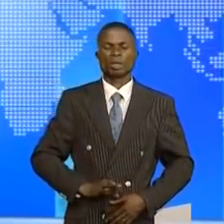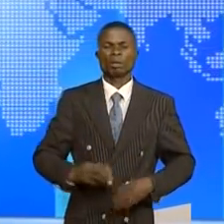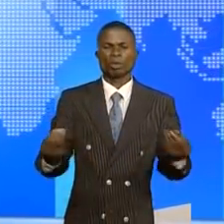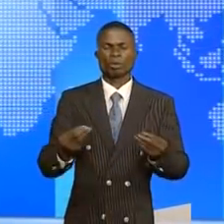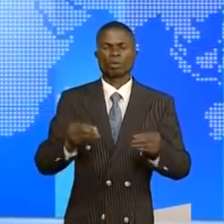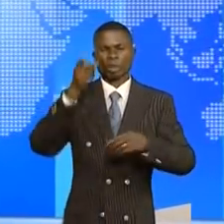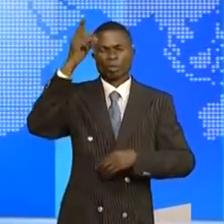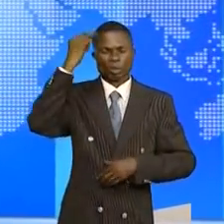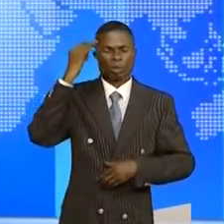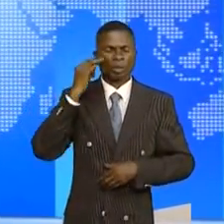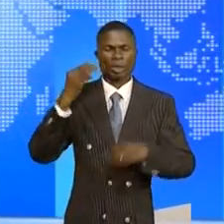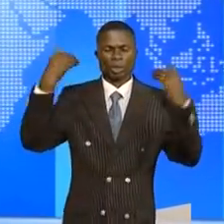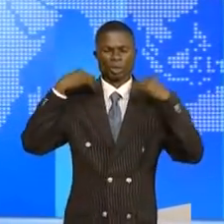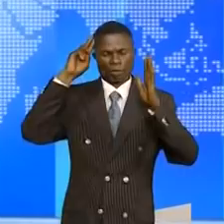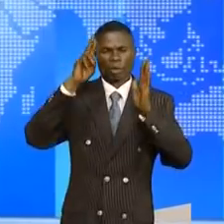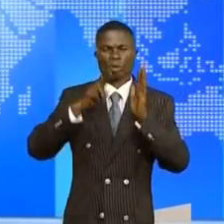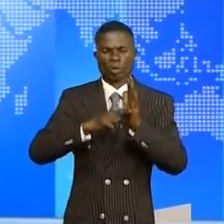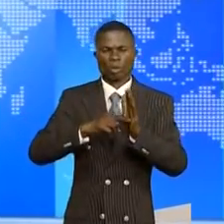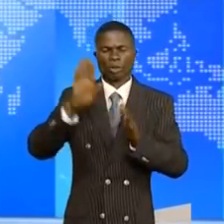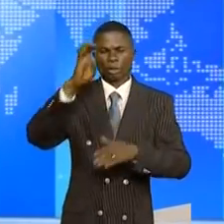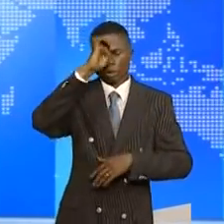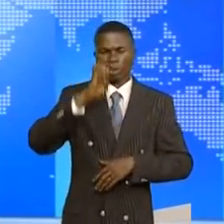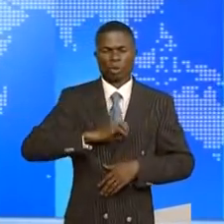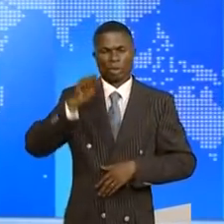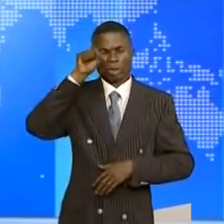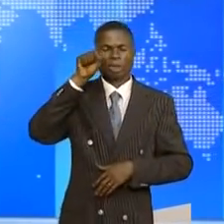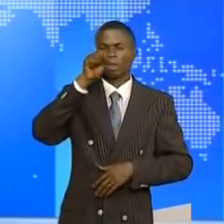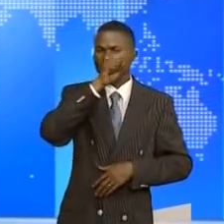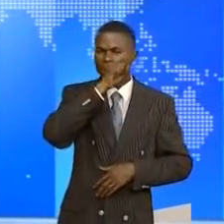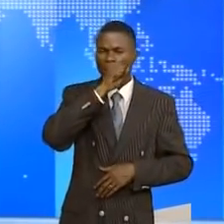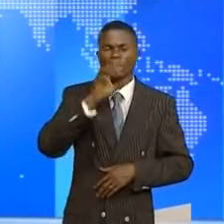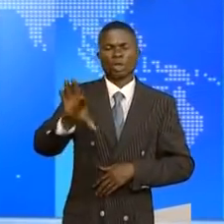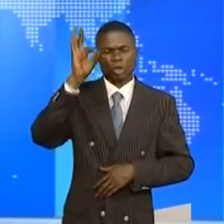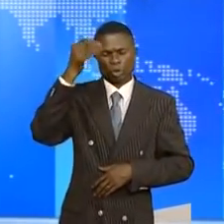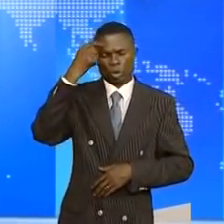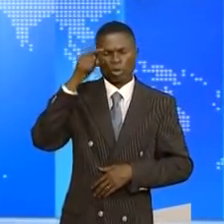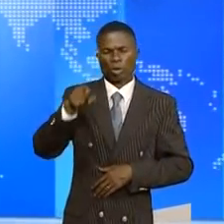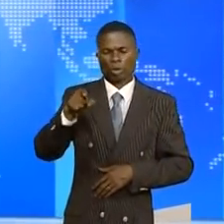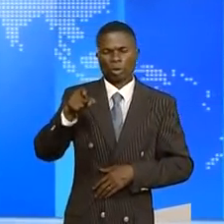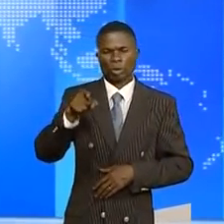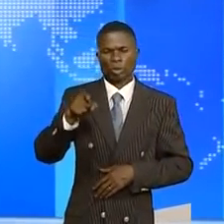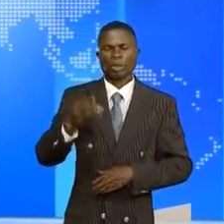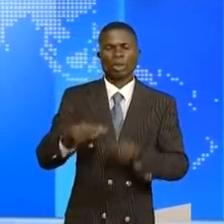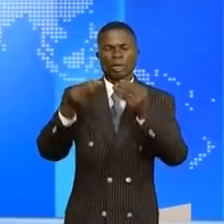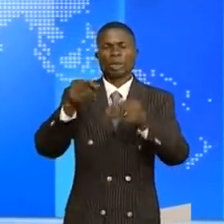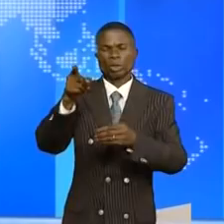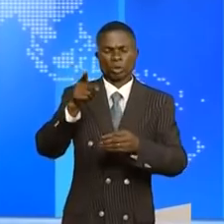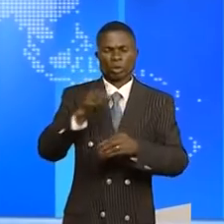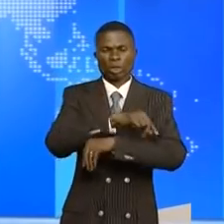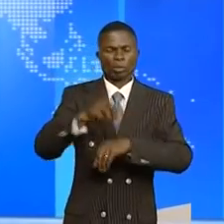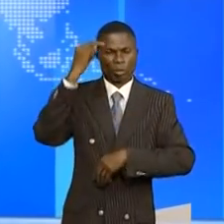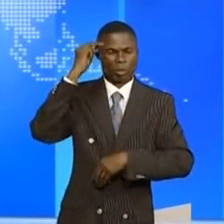et le Premier ministre, chef du gouvernement, son excellence, Sama Loukonde, pour ce choix judicieux. En vous confiant ce